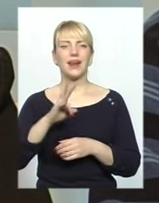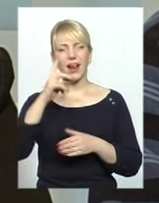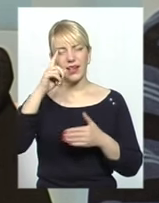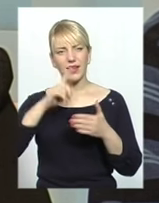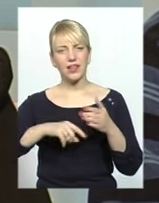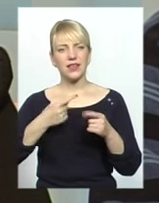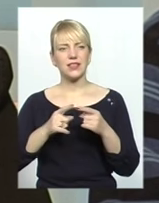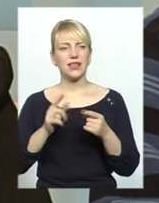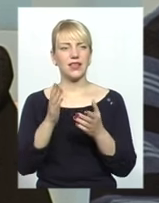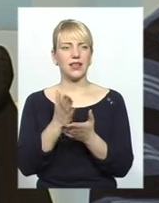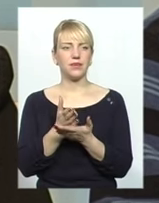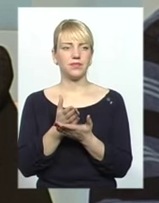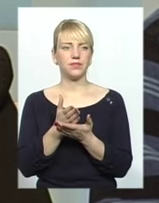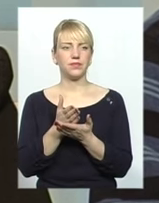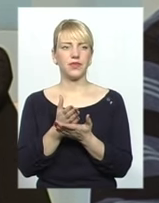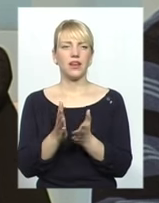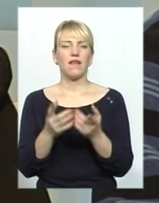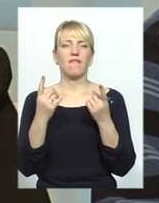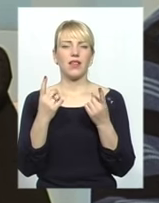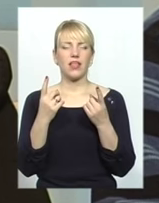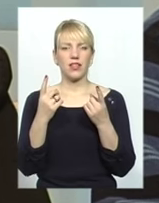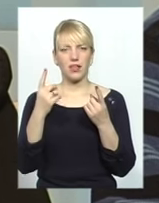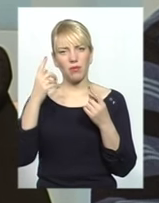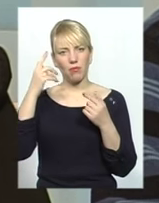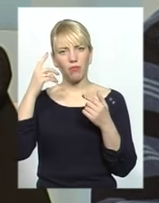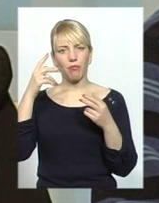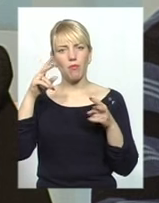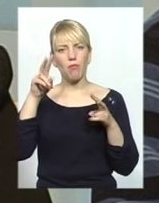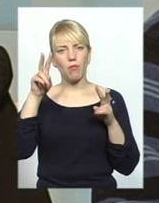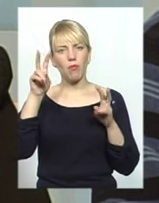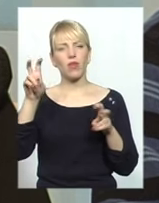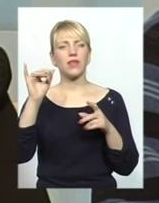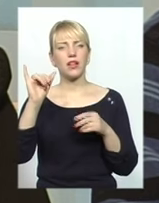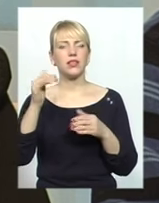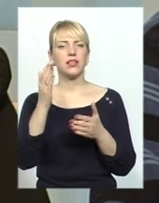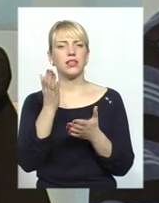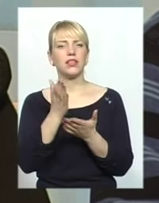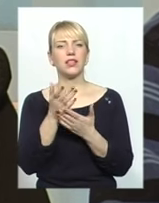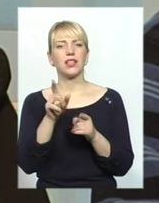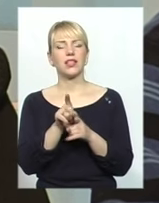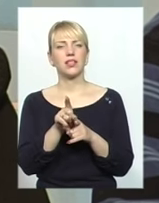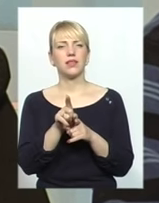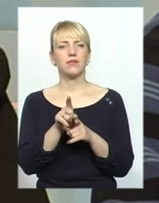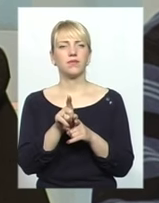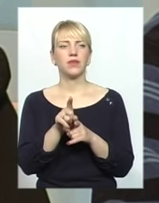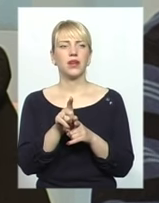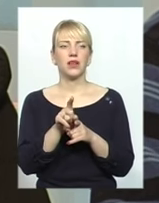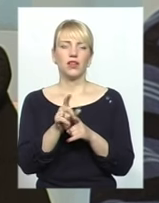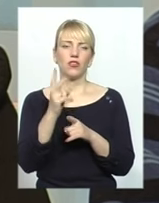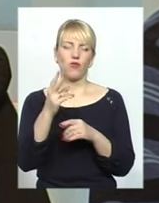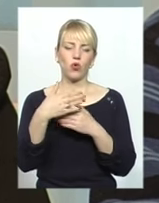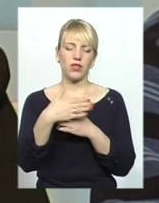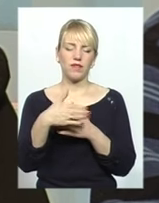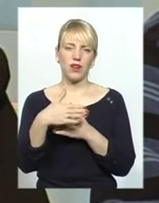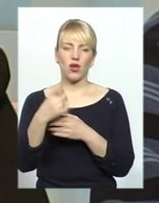це є таке, знаєте, велике поняття. І завжди, я думаю, що є дві, знаєте, двоє дверей –